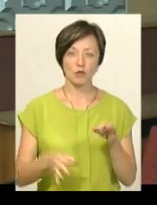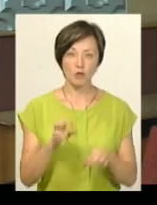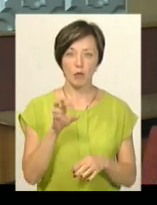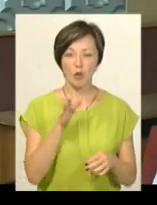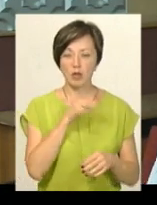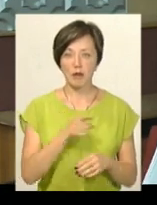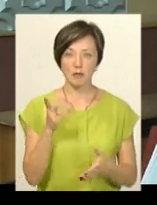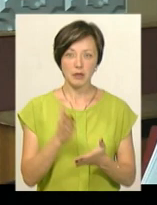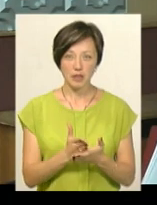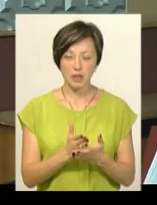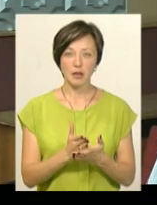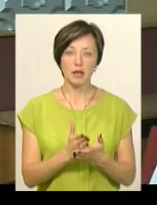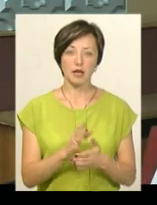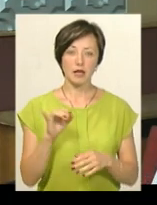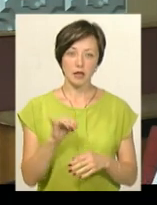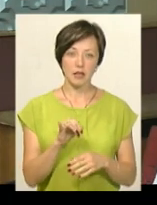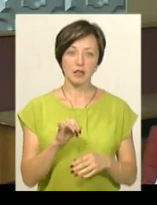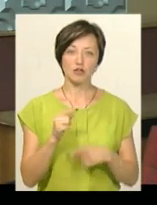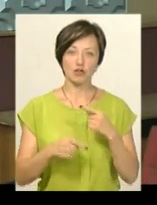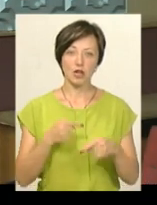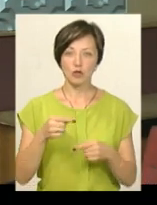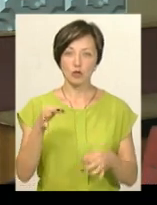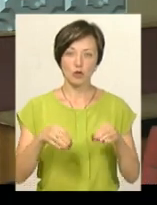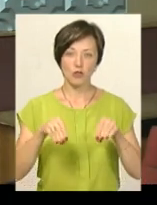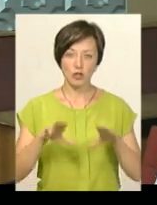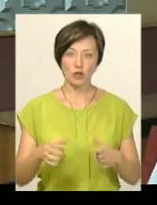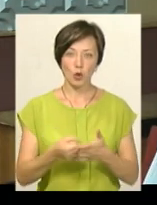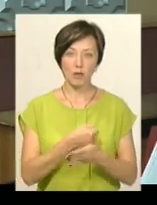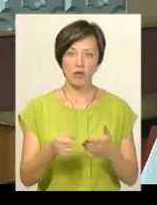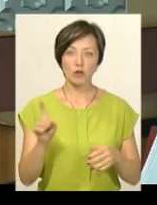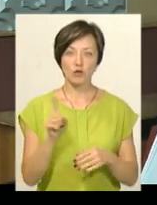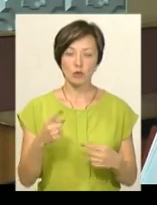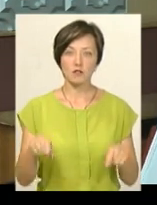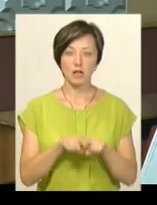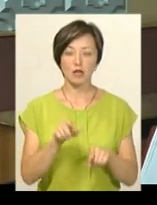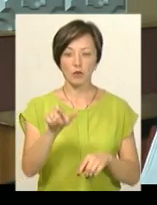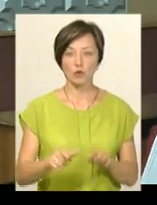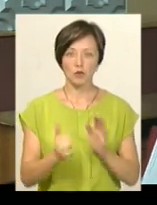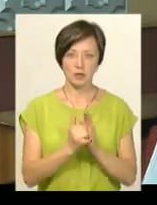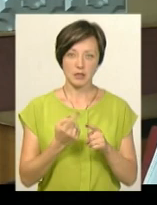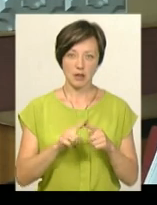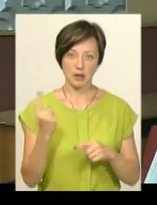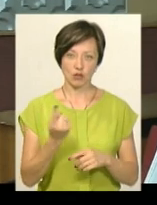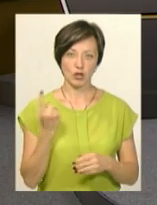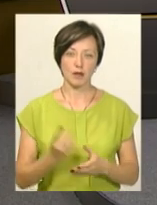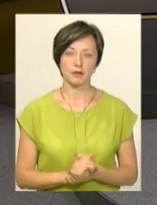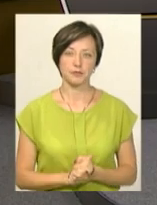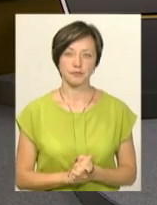тому що терміни є, якби не було. І через судове рішення будемо добиватися, щоб все-таки абоненту встановити цей приладок.